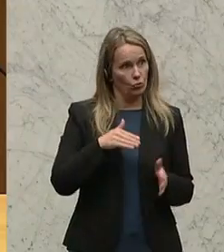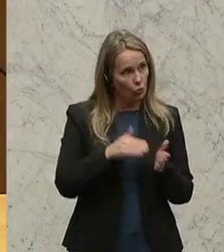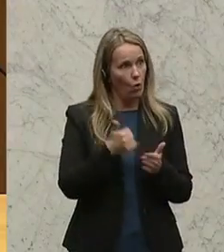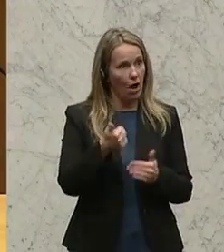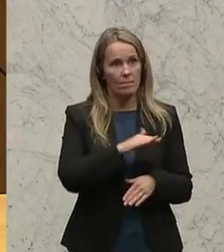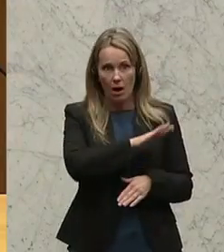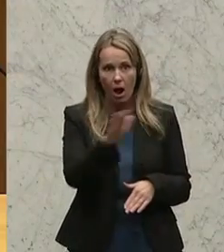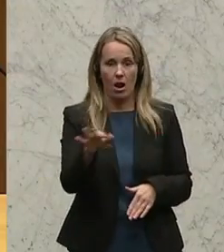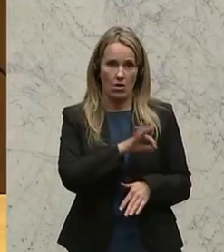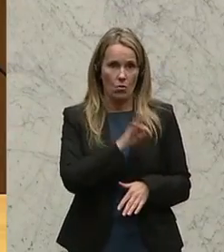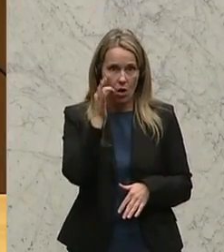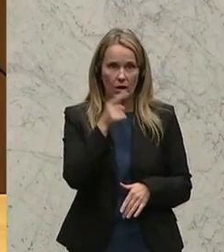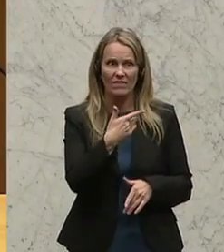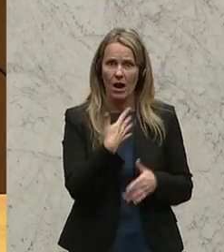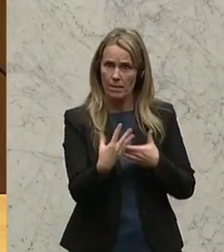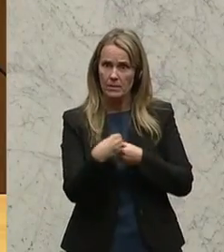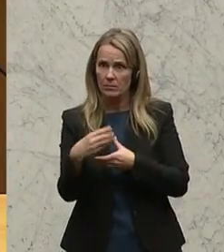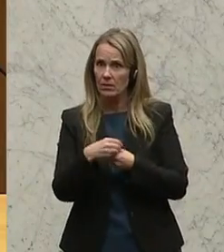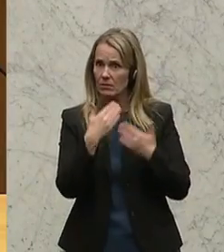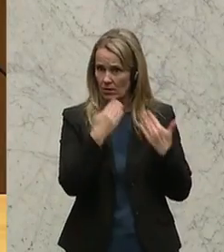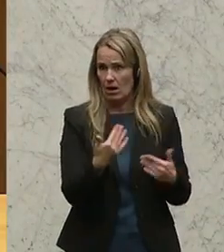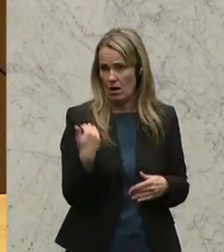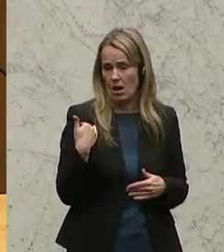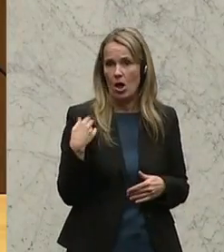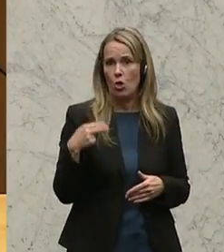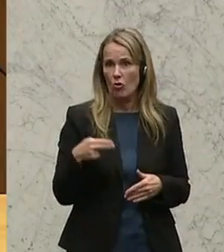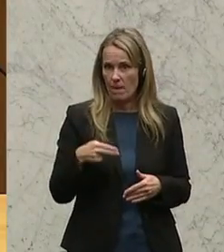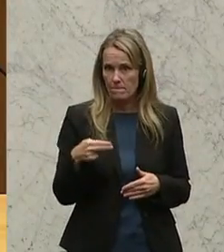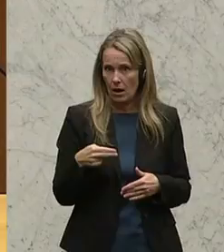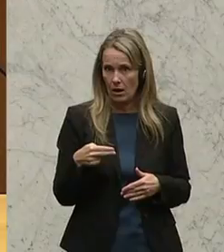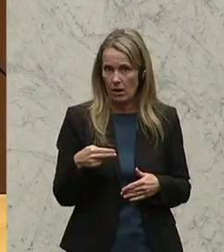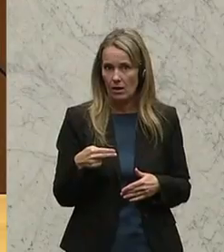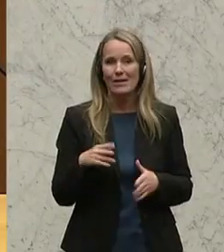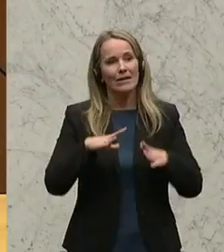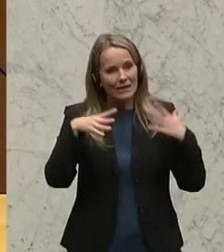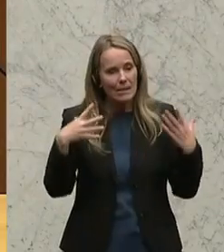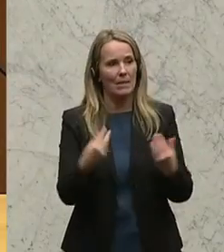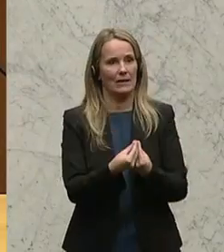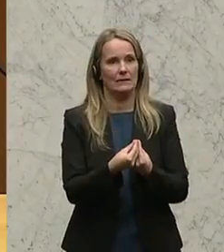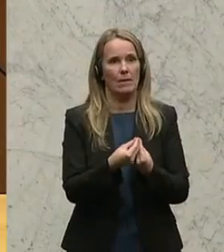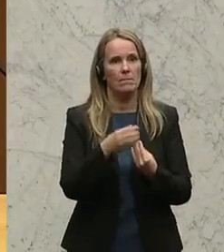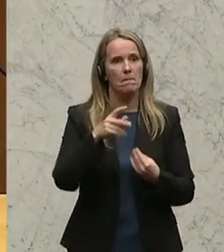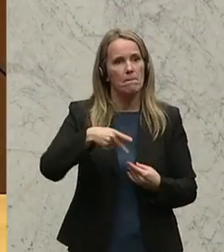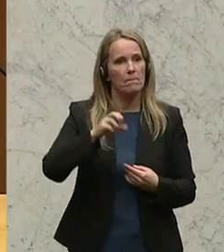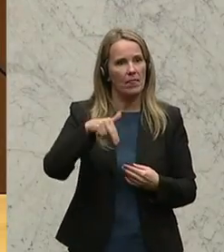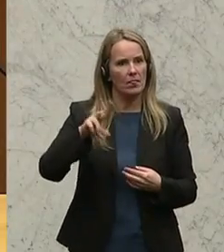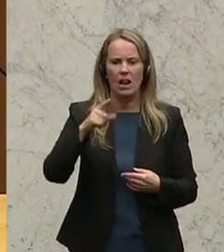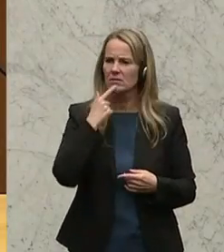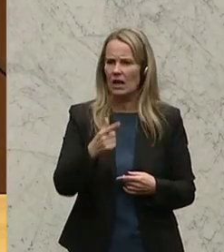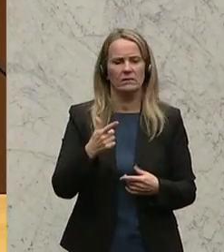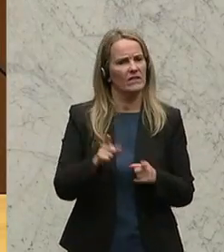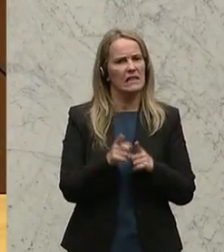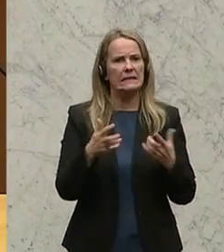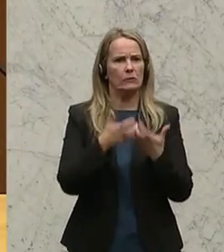allen Kollegen bedanken, die damals mitgemacht haben im November, ausgehend von meinem gemeinsamen, Otto Pendl hat es gesagt, historischen